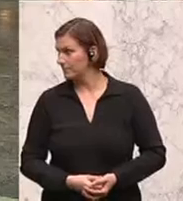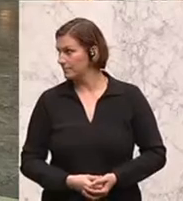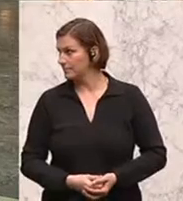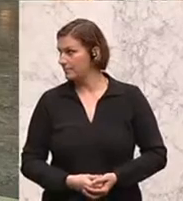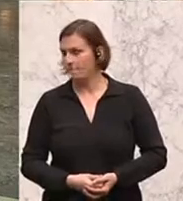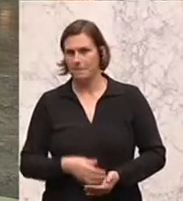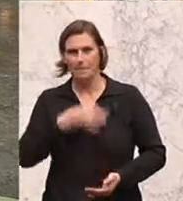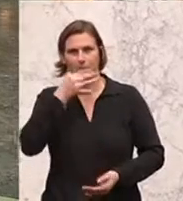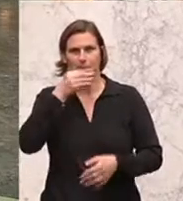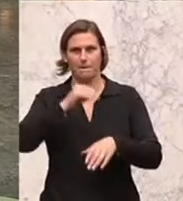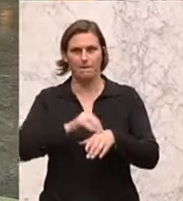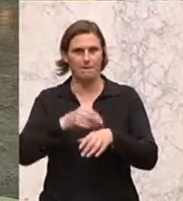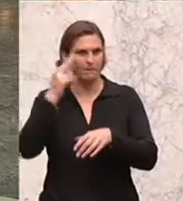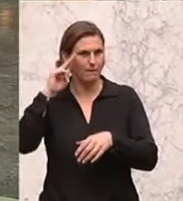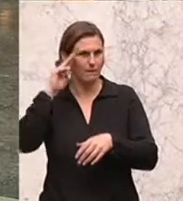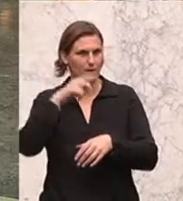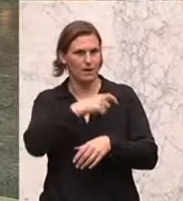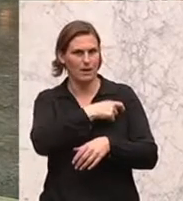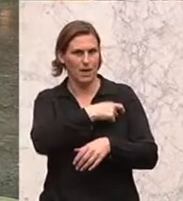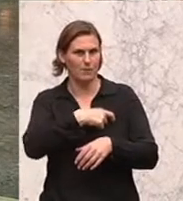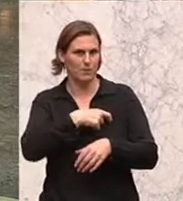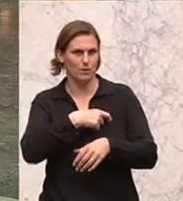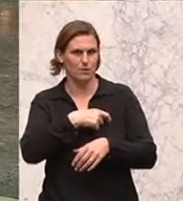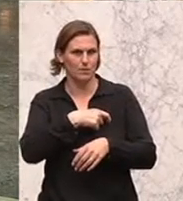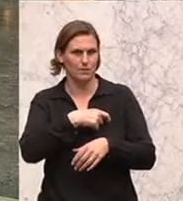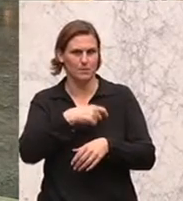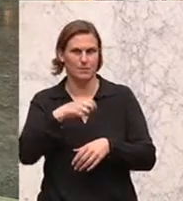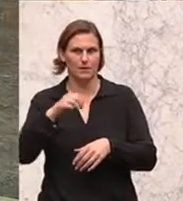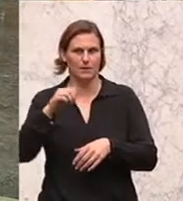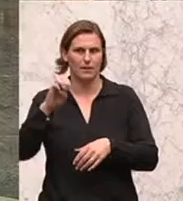Am Wort ist der Abg. Franz Leonhard Essl. Bitte, Herr Abgeordneter.